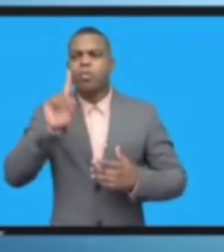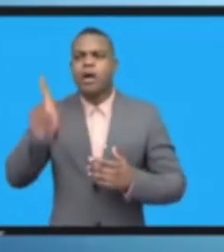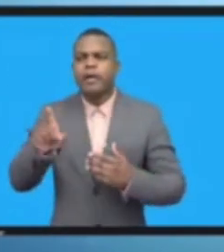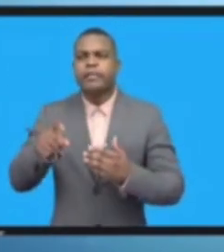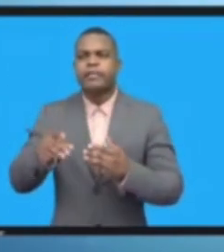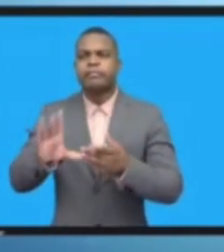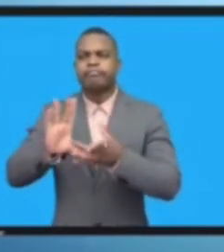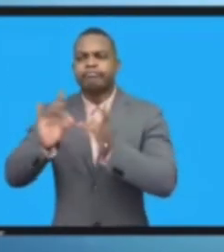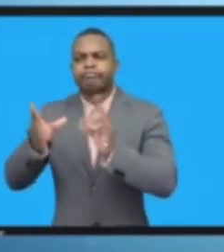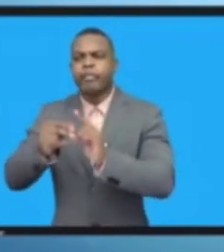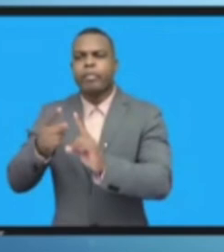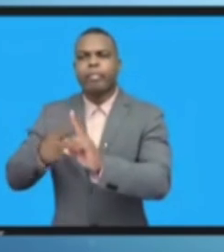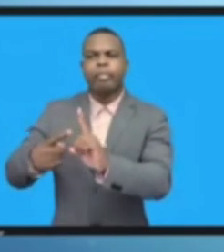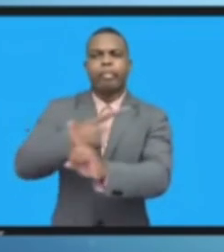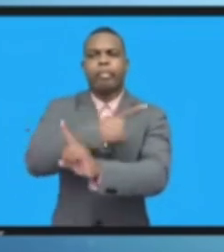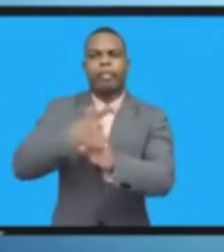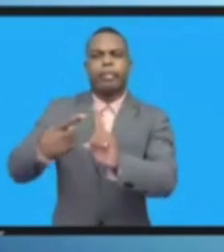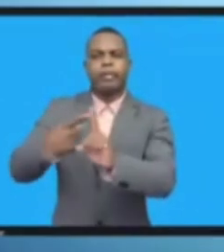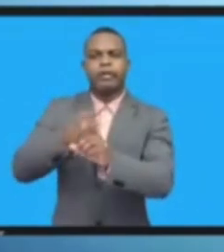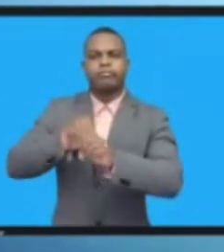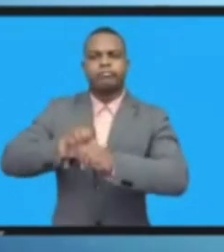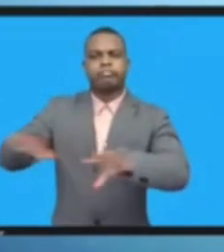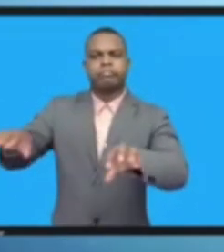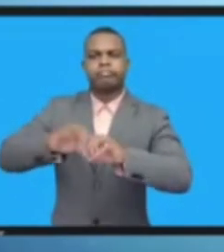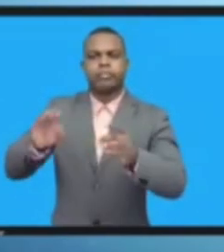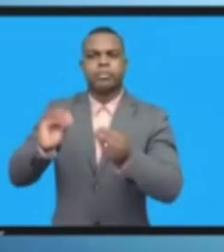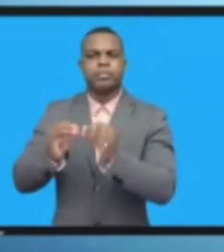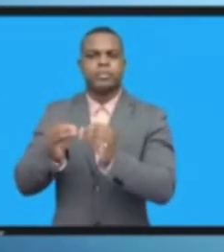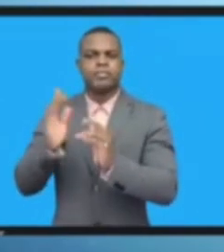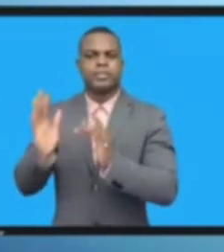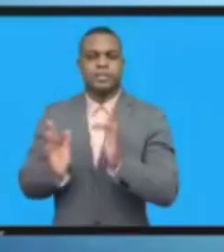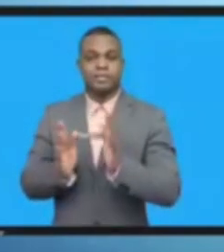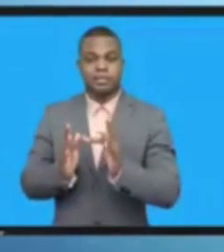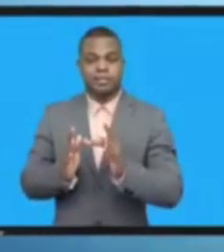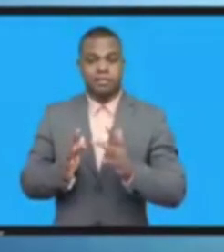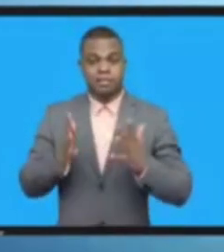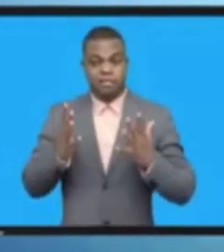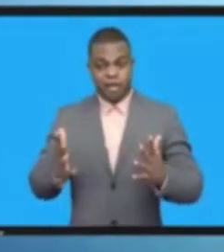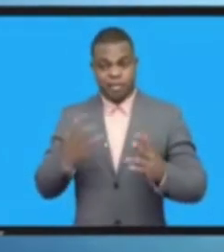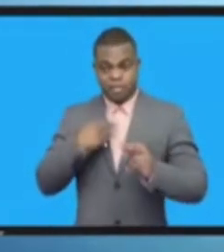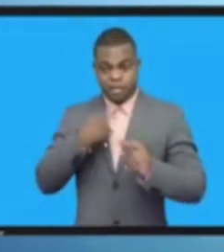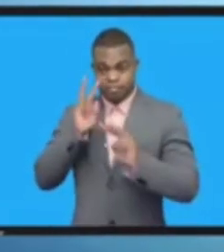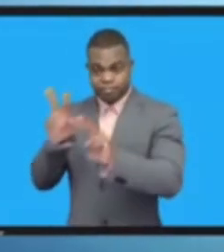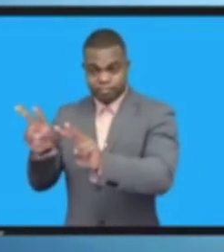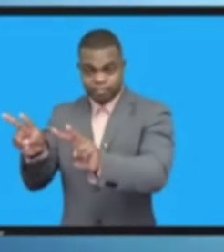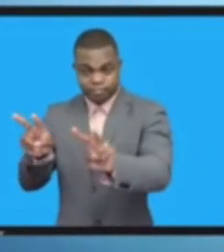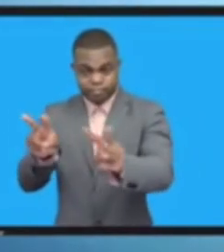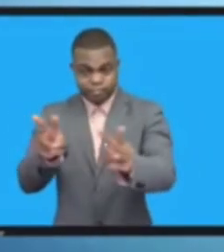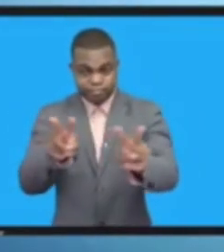عن كل مشاكل الإنترنت عن التضليل وإلى آخره ولكن